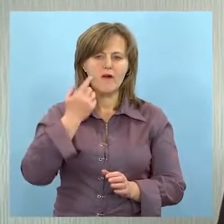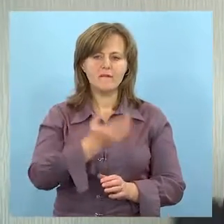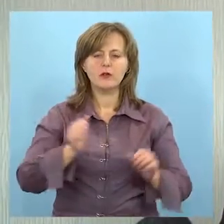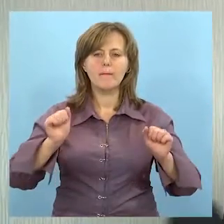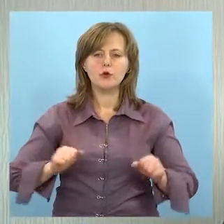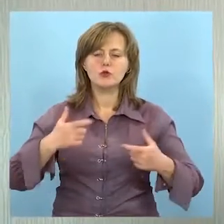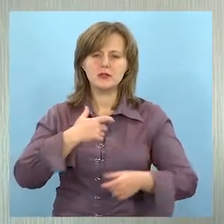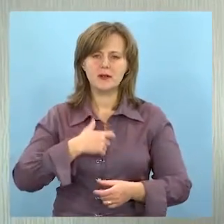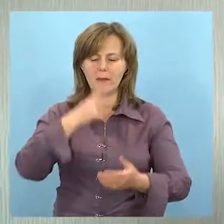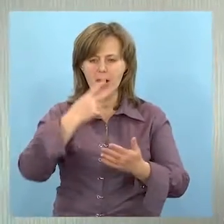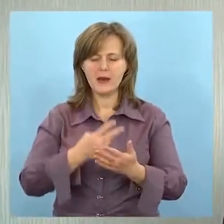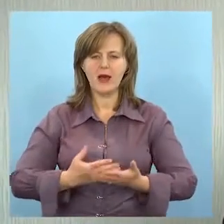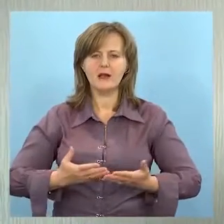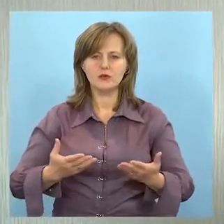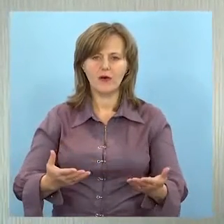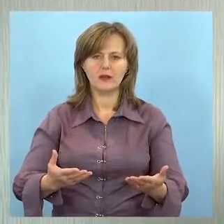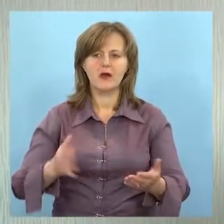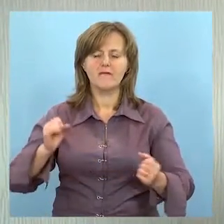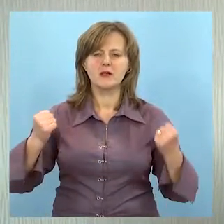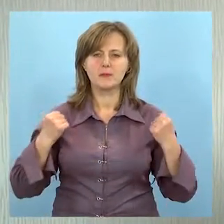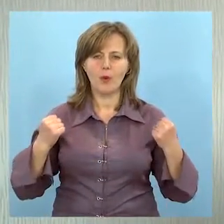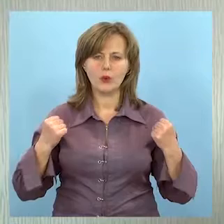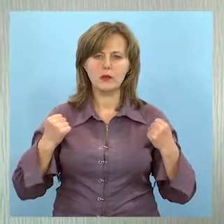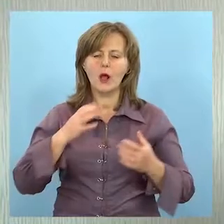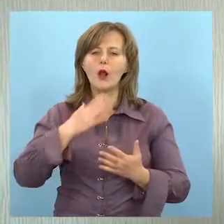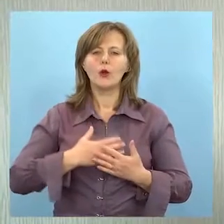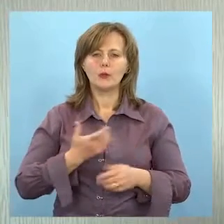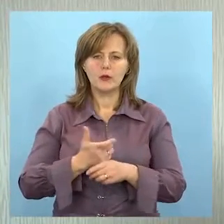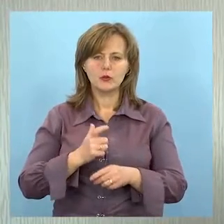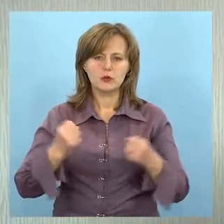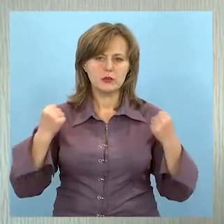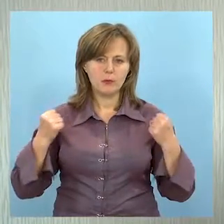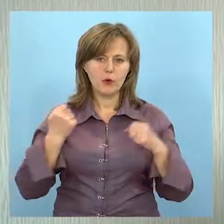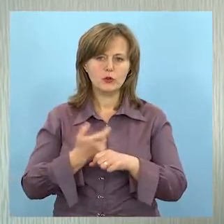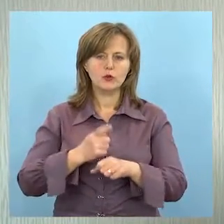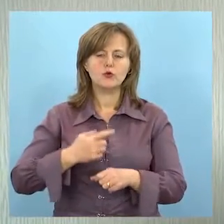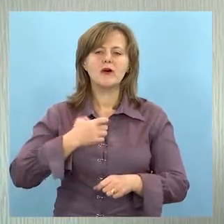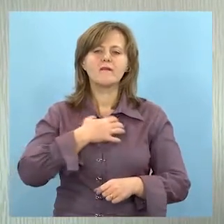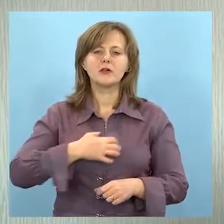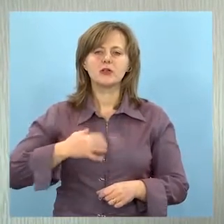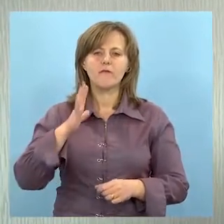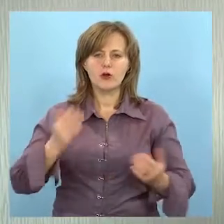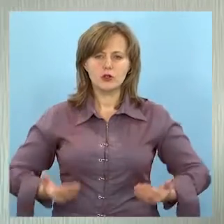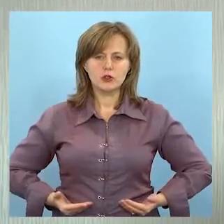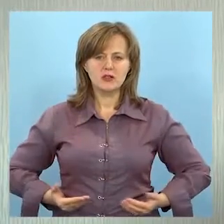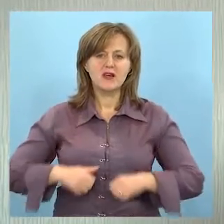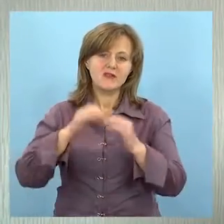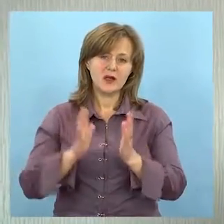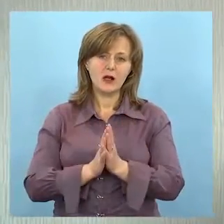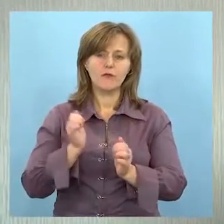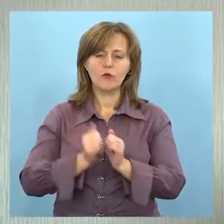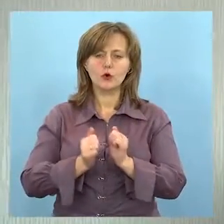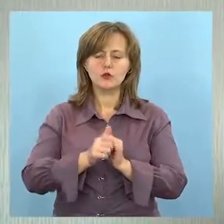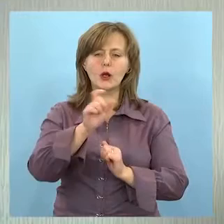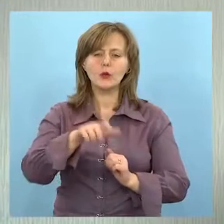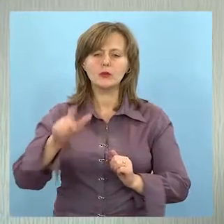Діти з вадами слуху, вони можуть себе реалізувати в спорті, вони люблять дуже спорт, тому що це дуже